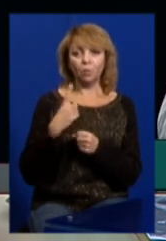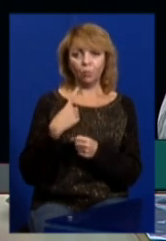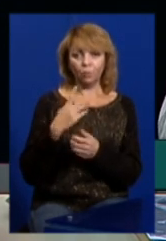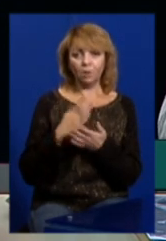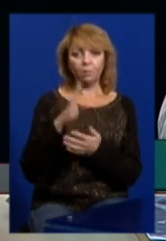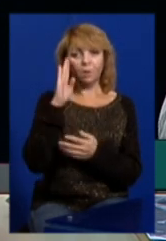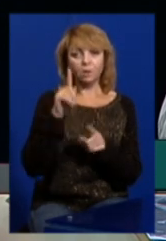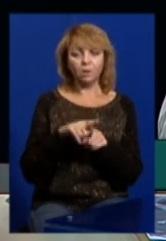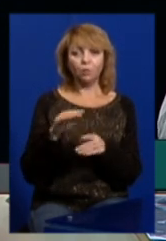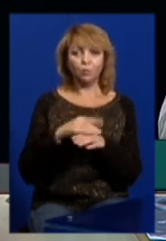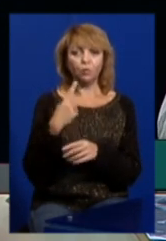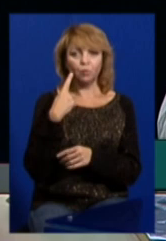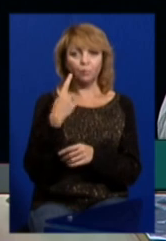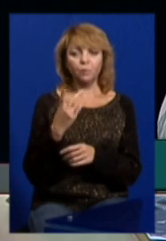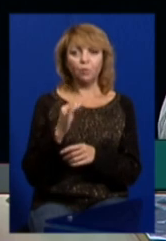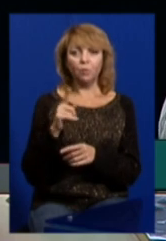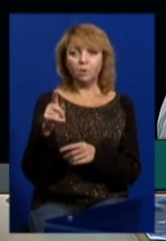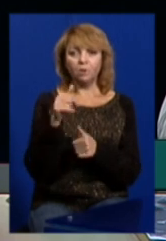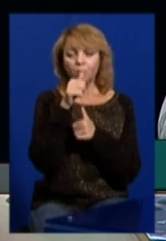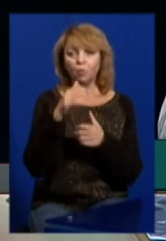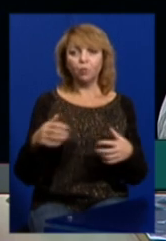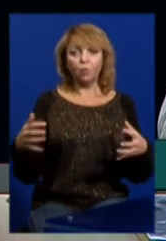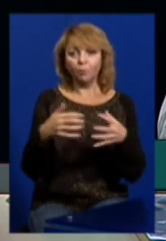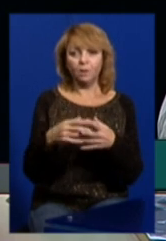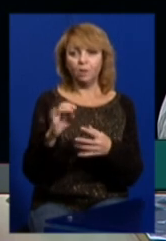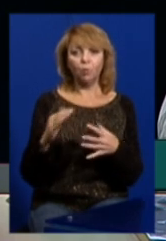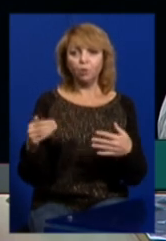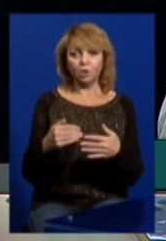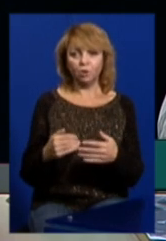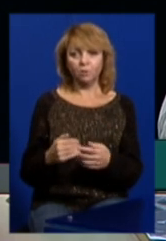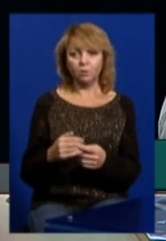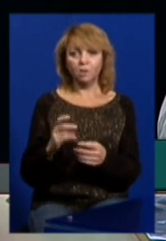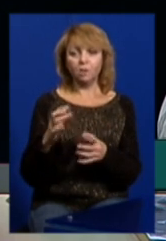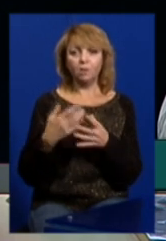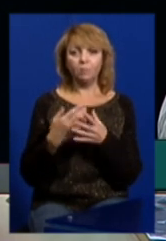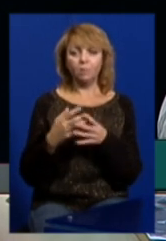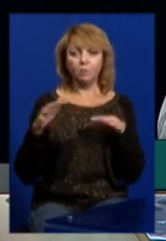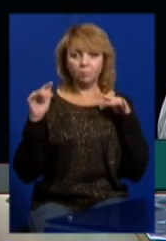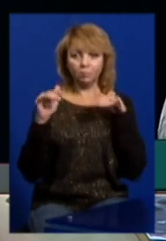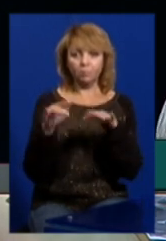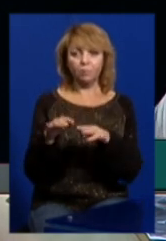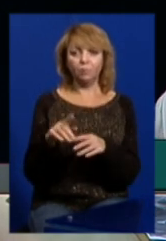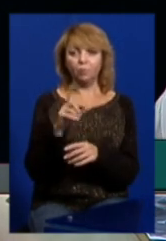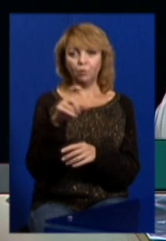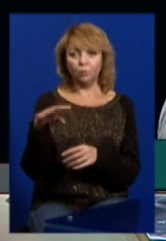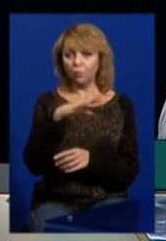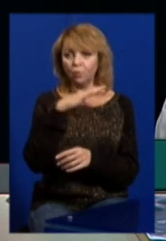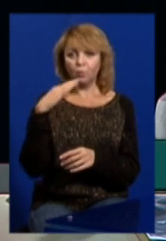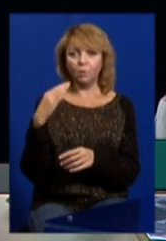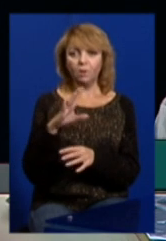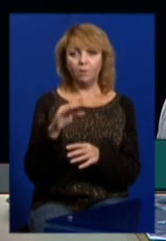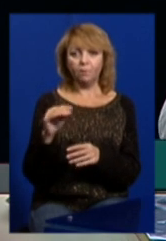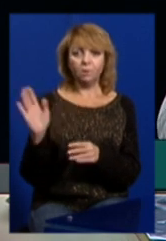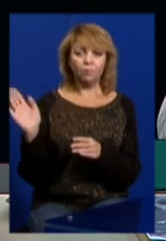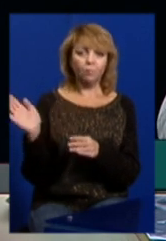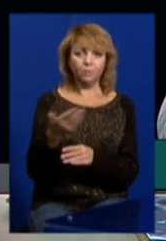добросовісні, але ж вони не можна охопити. Якщо толпа заходить, вона сносить всіх